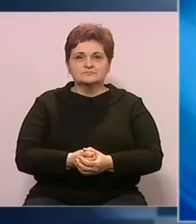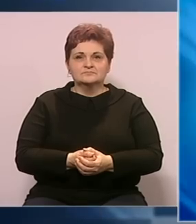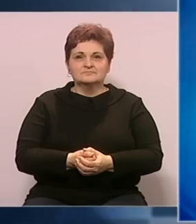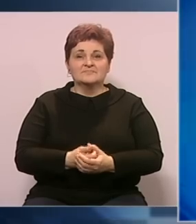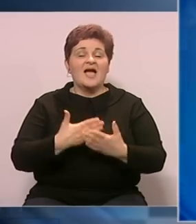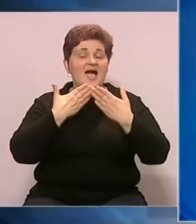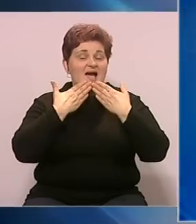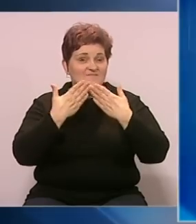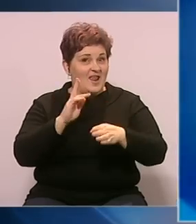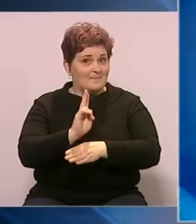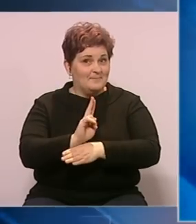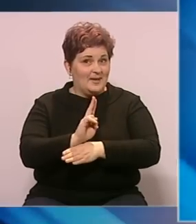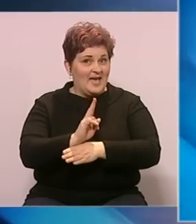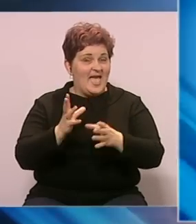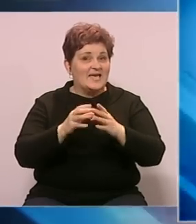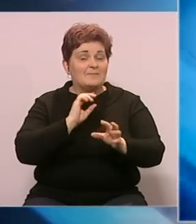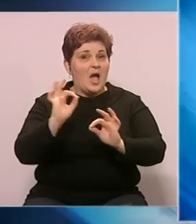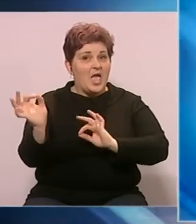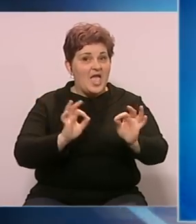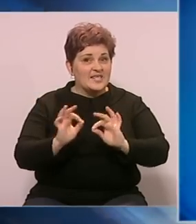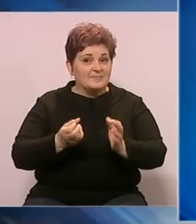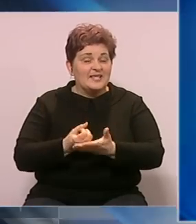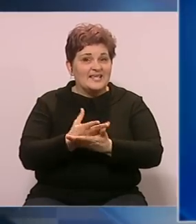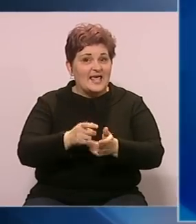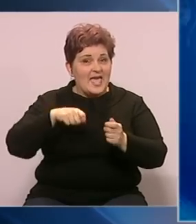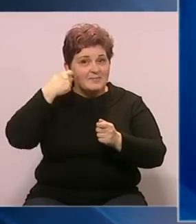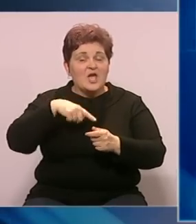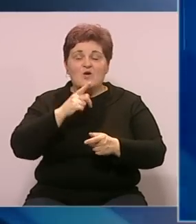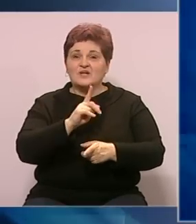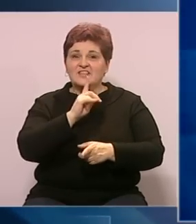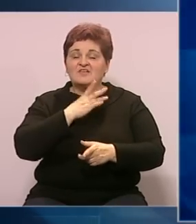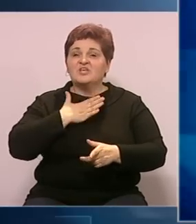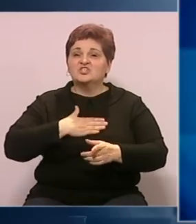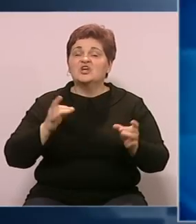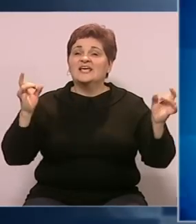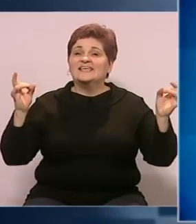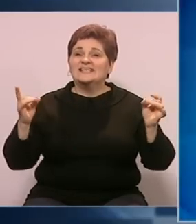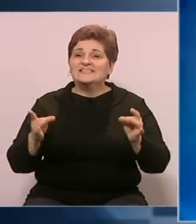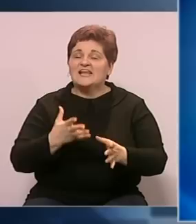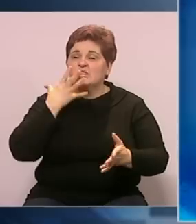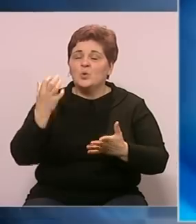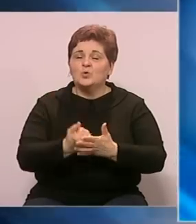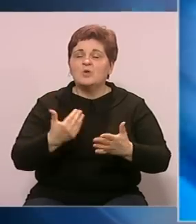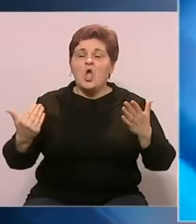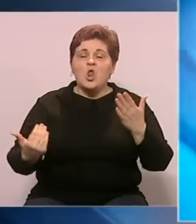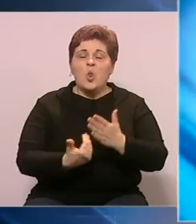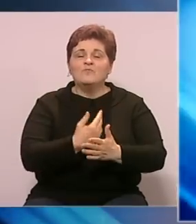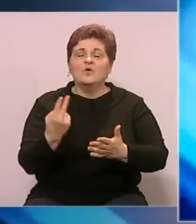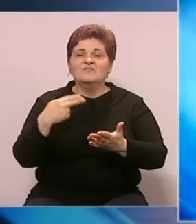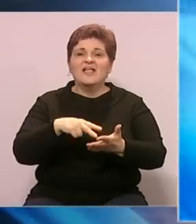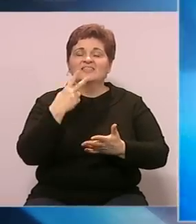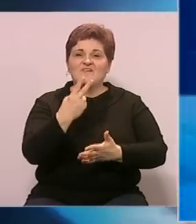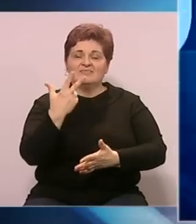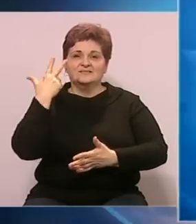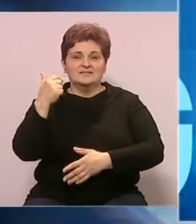Hvala vam na pažnji. Ekipa koja priprema i realizuje emisiju Govor tišine želi vam srećnu i uspješnu novu 2023.